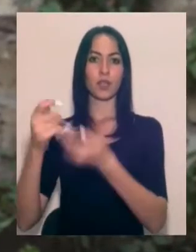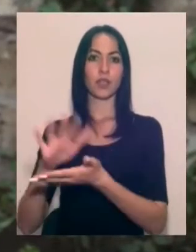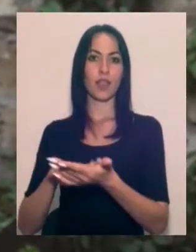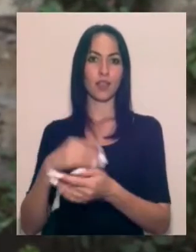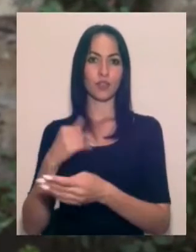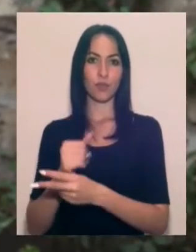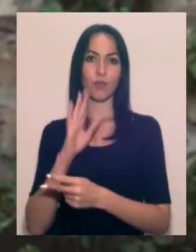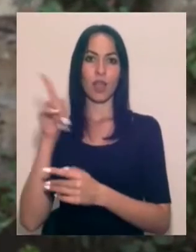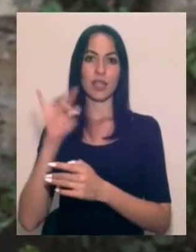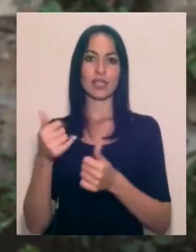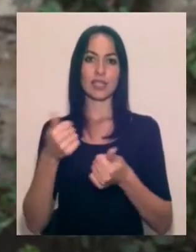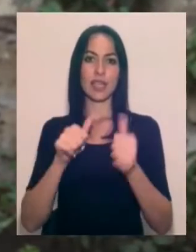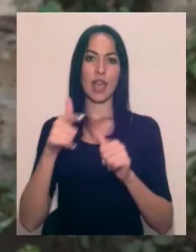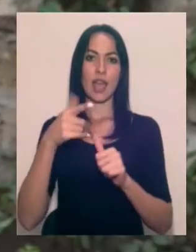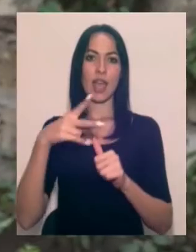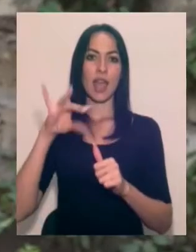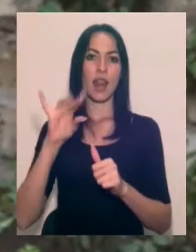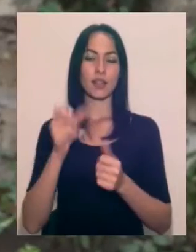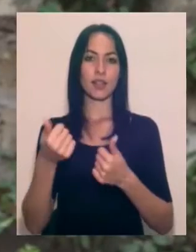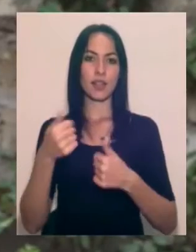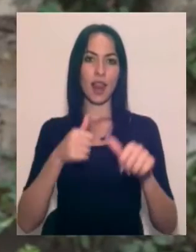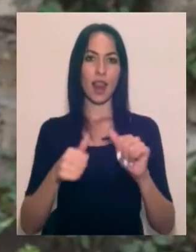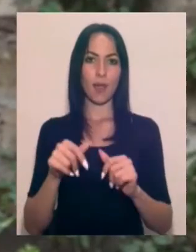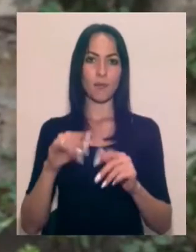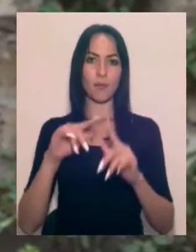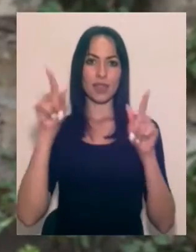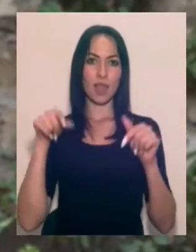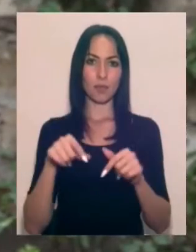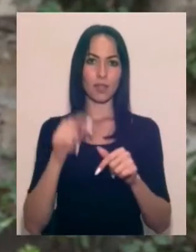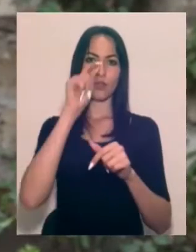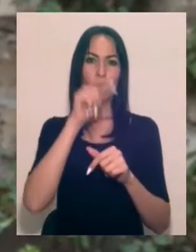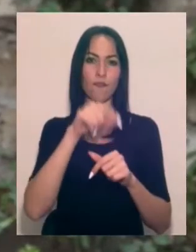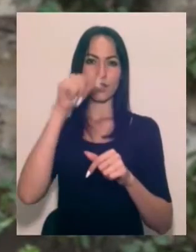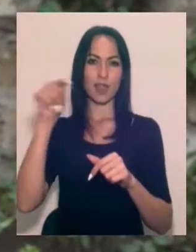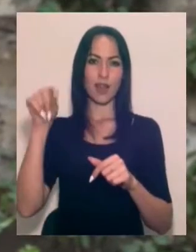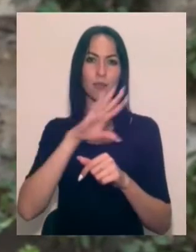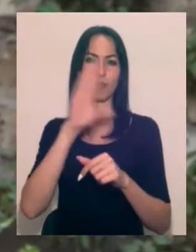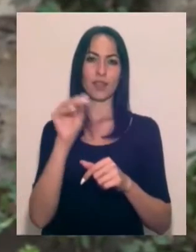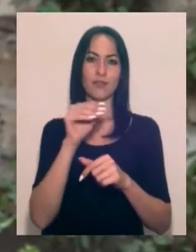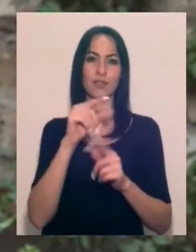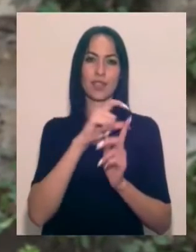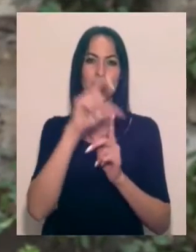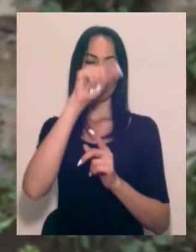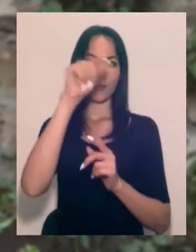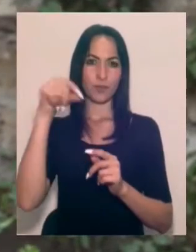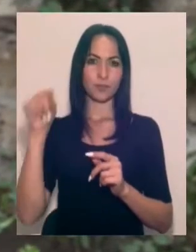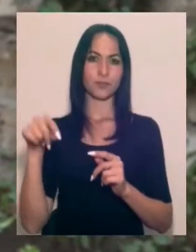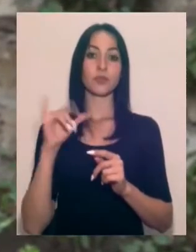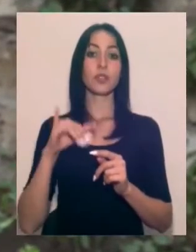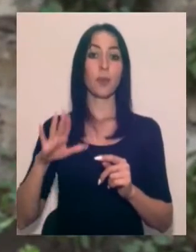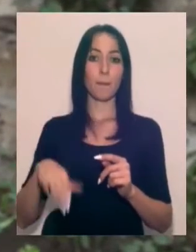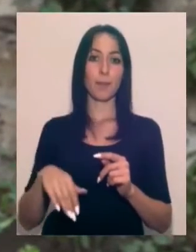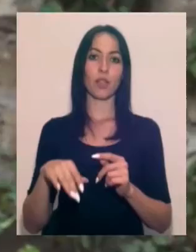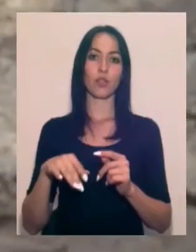Вона з глини лепить цю табличку, вицарапує по моєму ескізу, проєцирує ці букви і потім йде